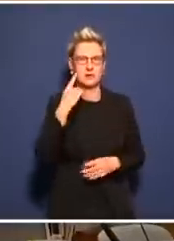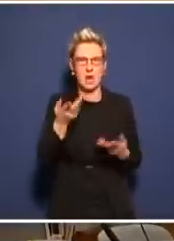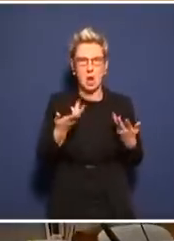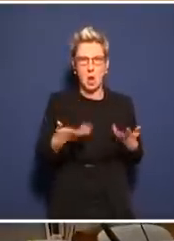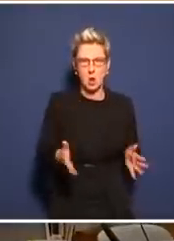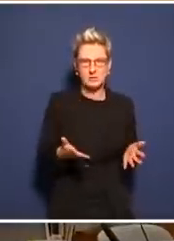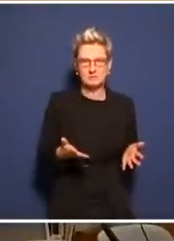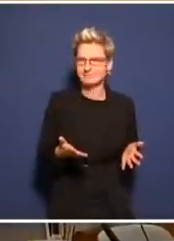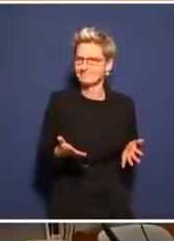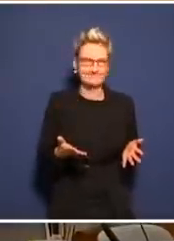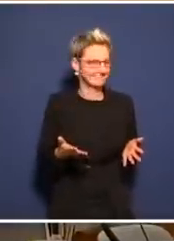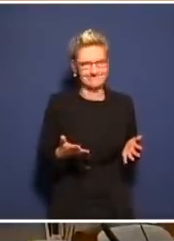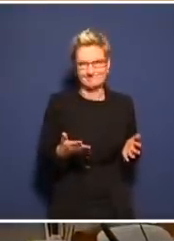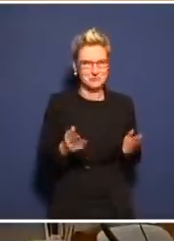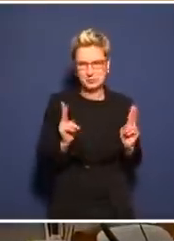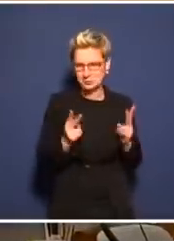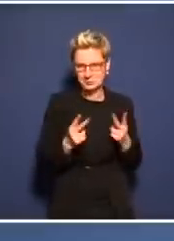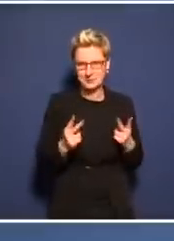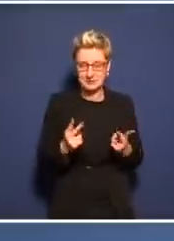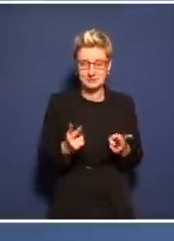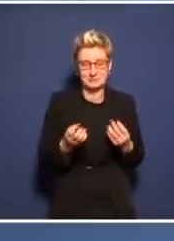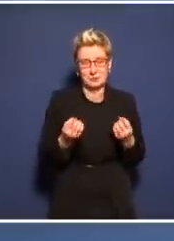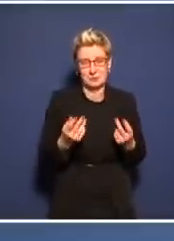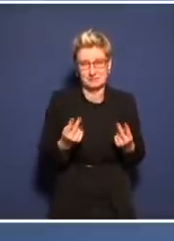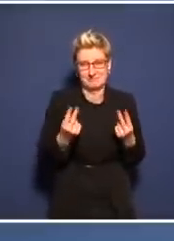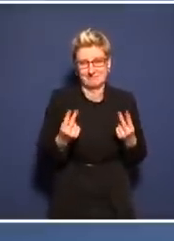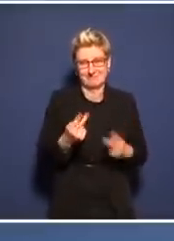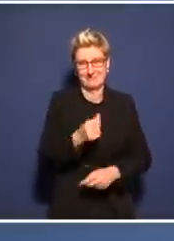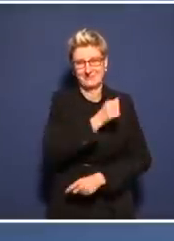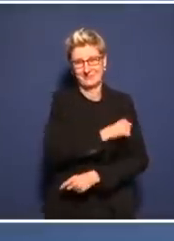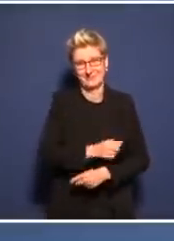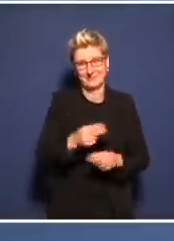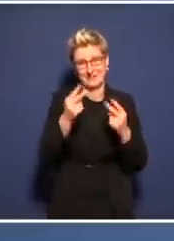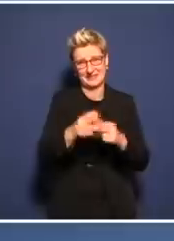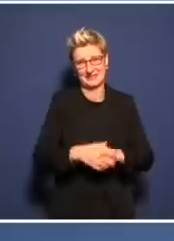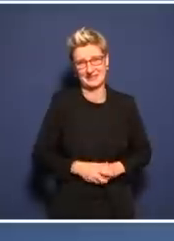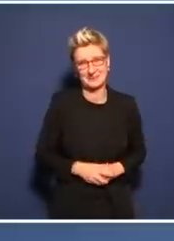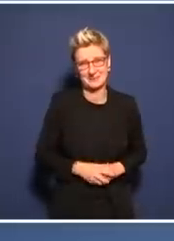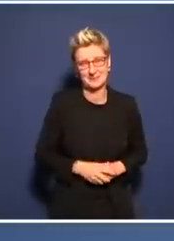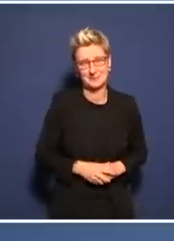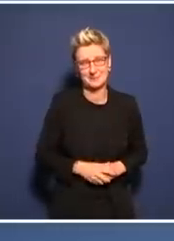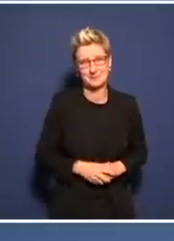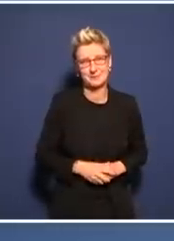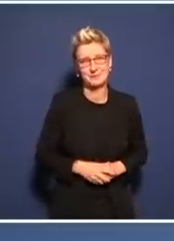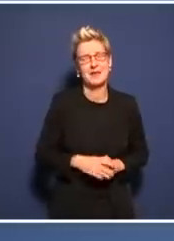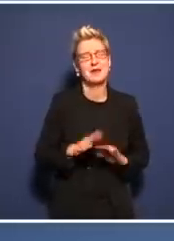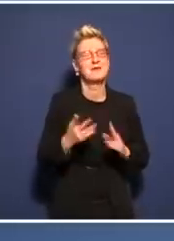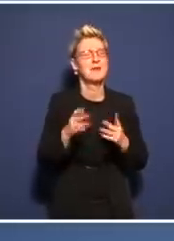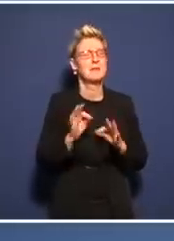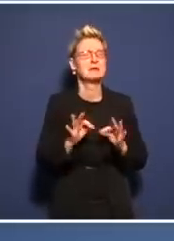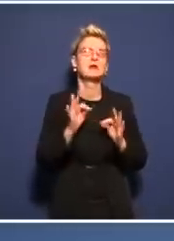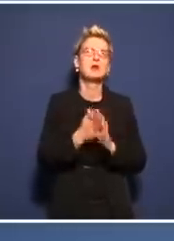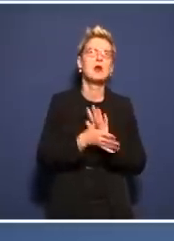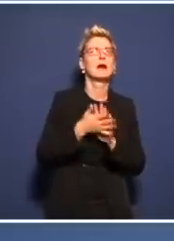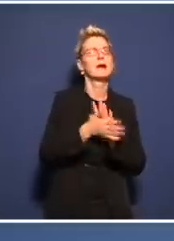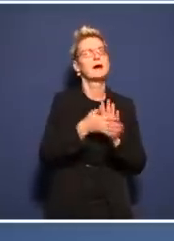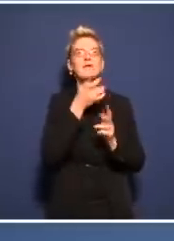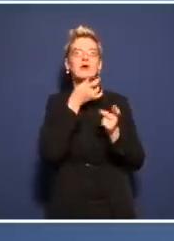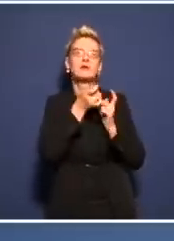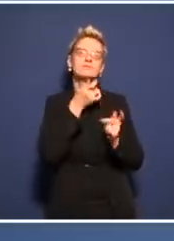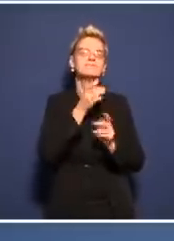aber kritische Impfexperten, die sagen, bei einer wirklich gut funktionierenden Impfung sei auch die Übertragung ausgeschlossen. Aber den Unterschied zwischen